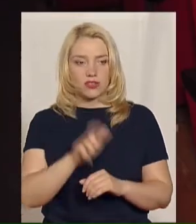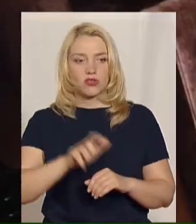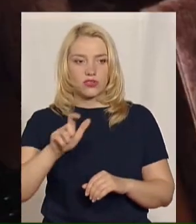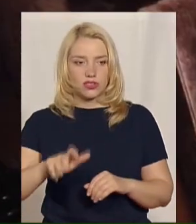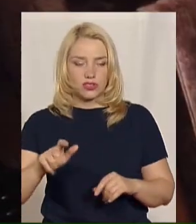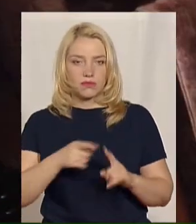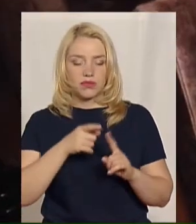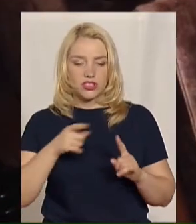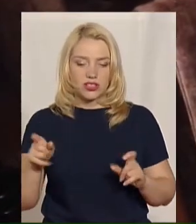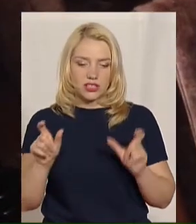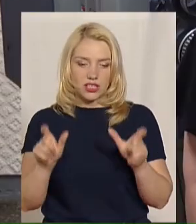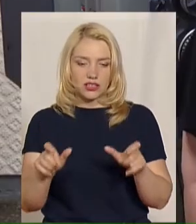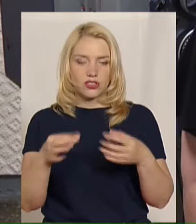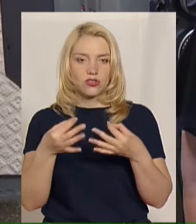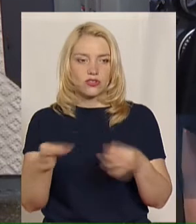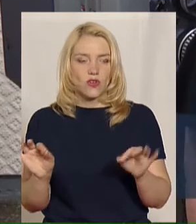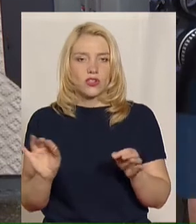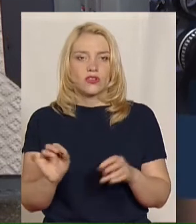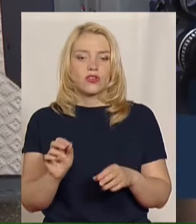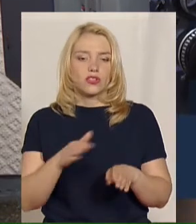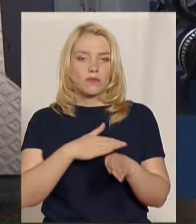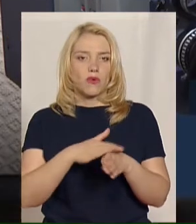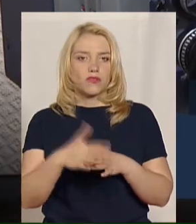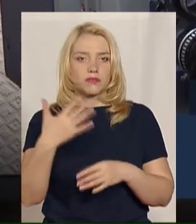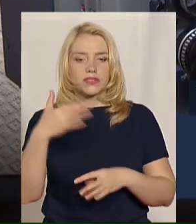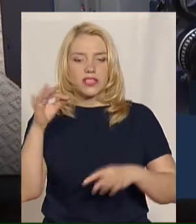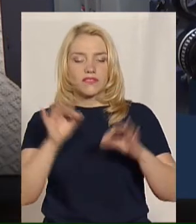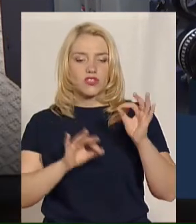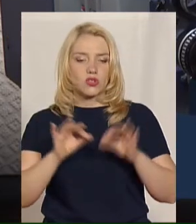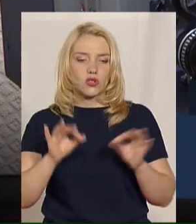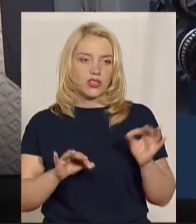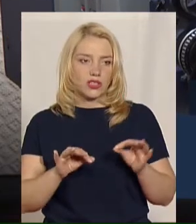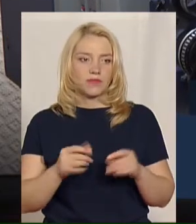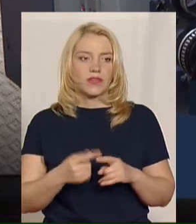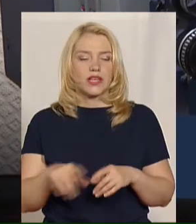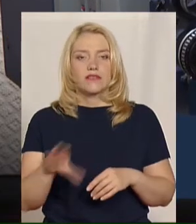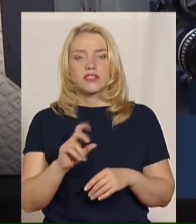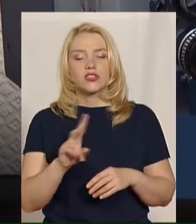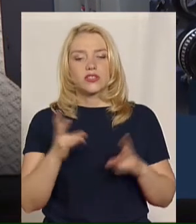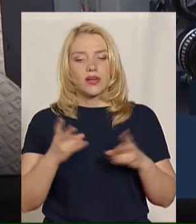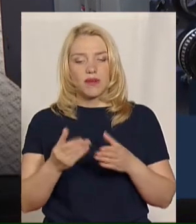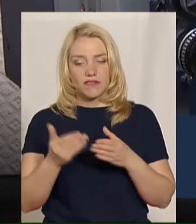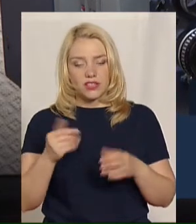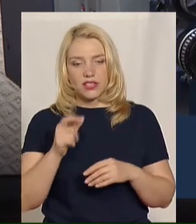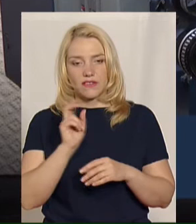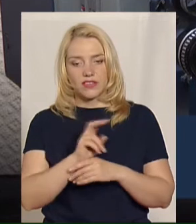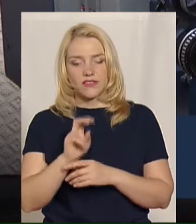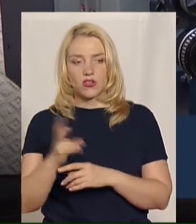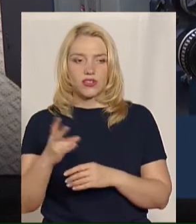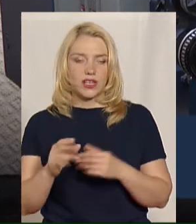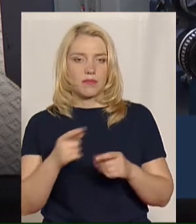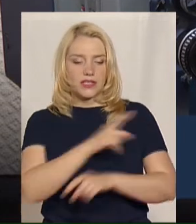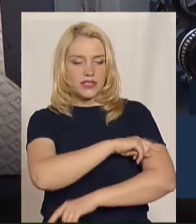заповнити 50% місць. У нас 50% заповненості залу, і все, що треба від відвідувачів, це дотримуватись санітарно